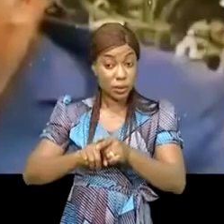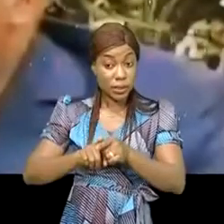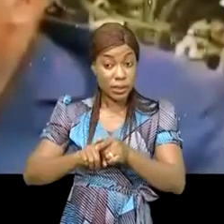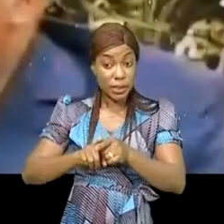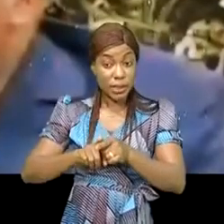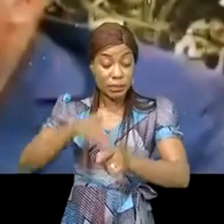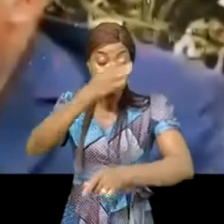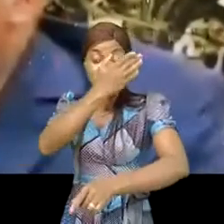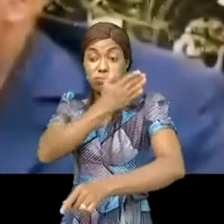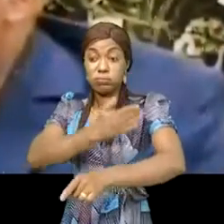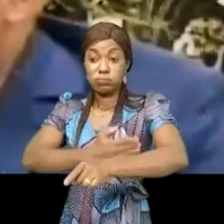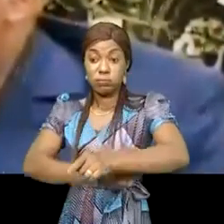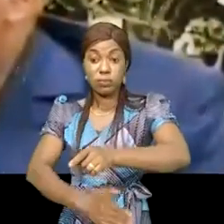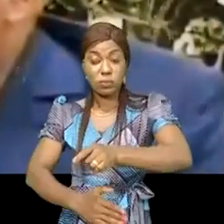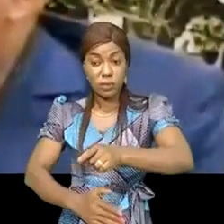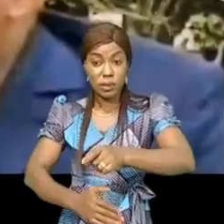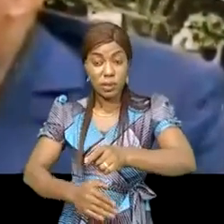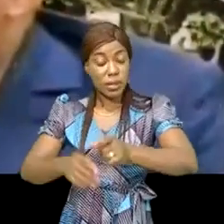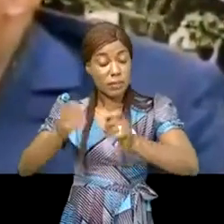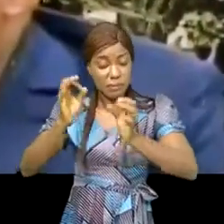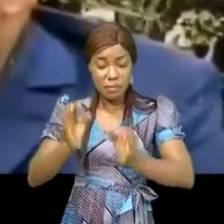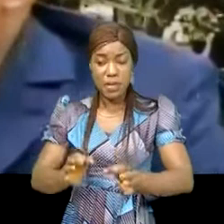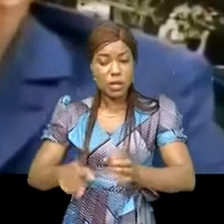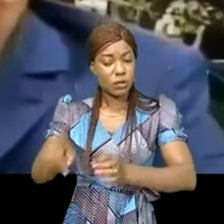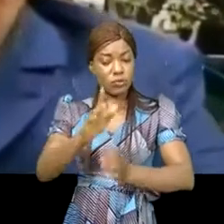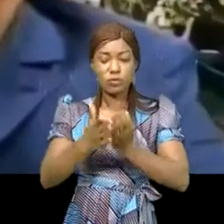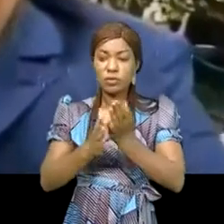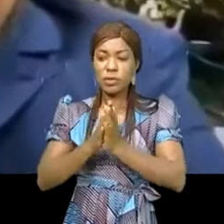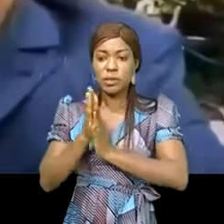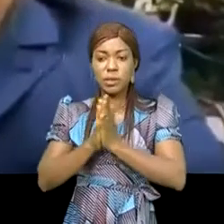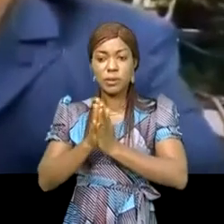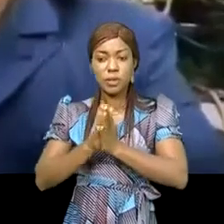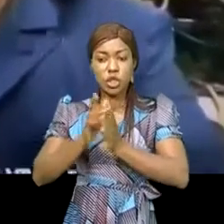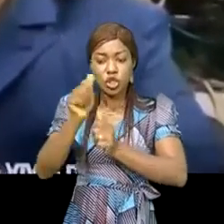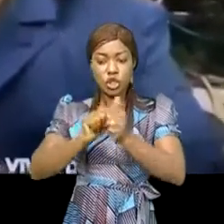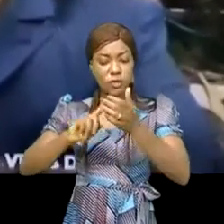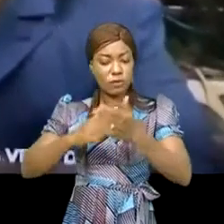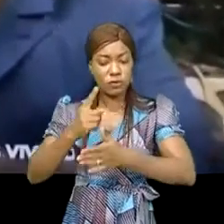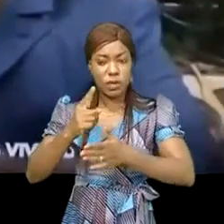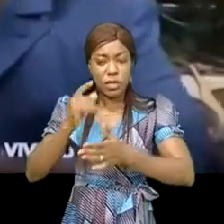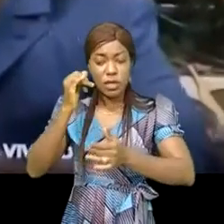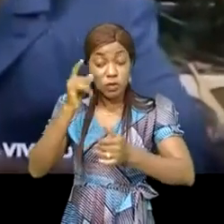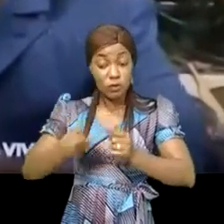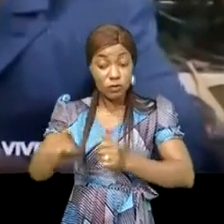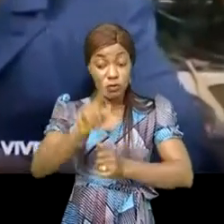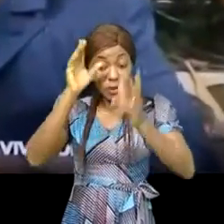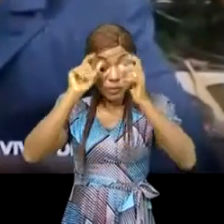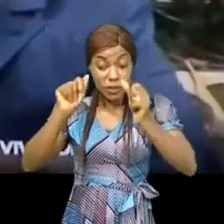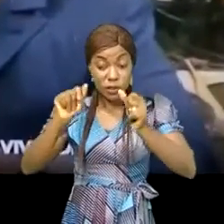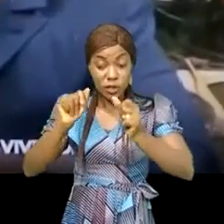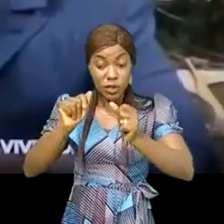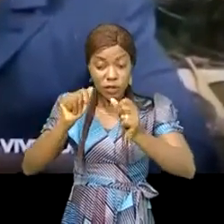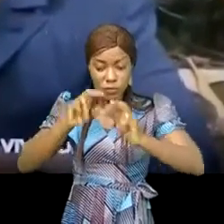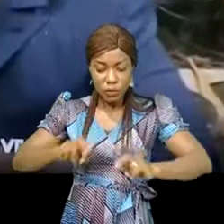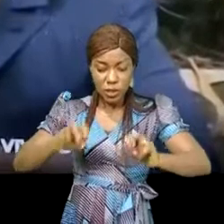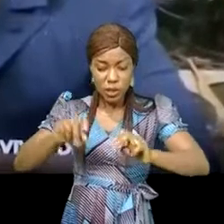possibilité peut-être décrits. Nous nous prierons à chaque fois que vous allez travailler sur cette question de sécurité de bien vouloir ne pas